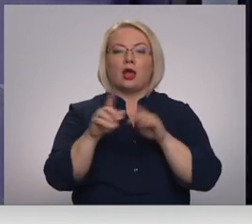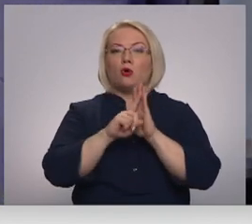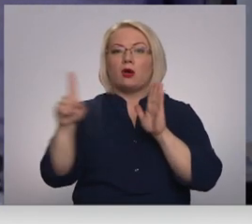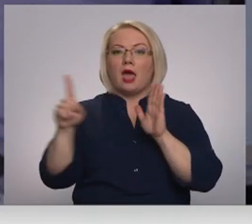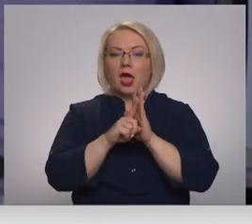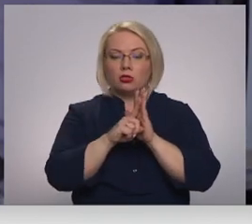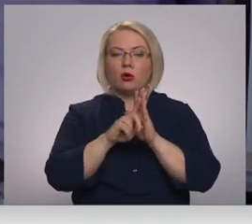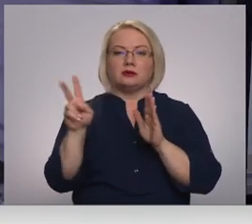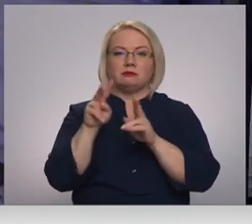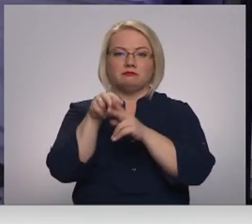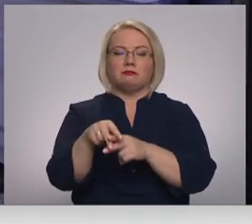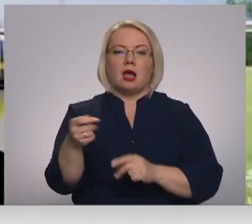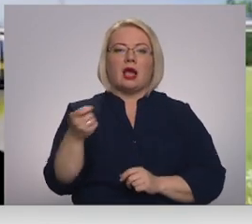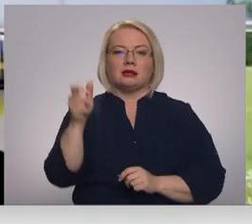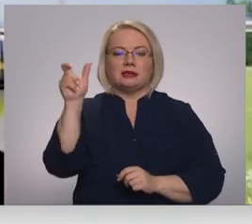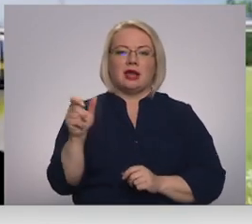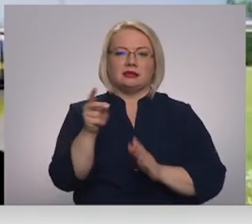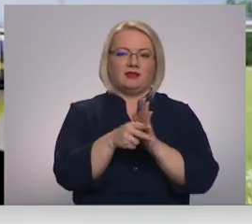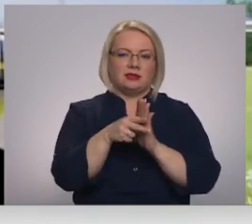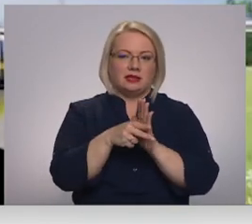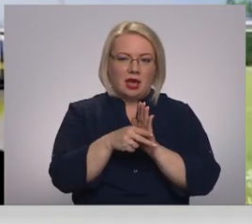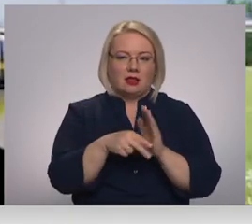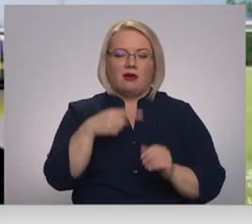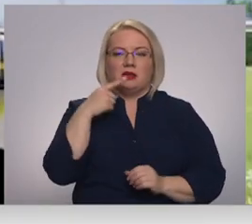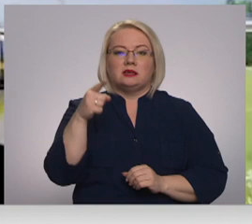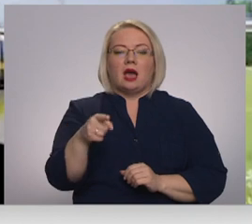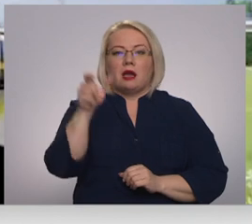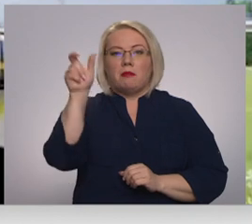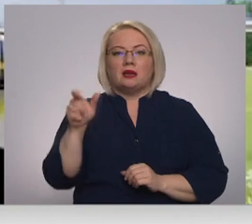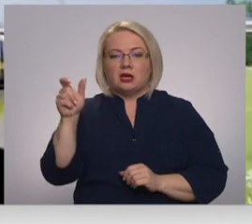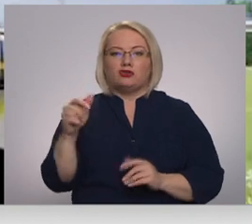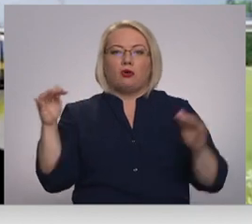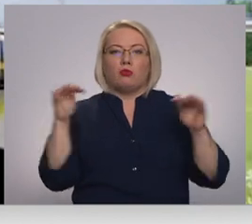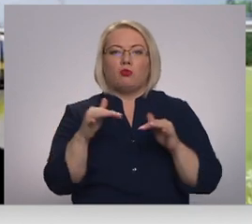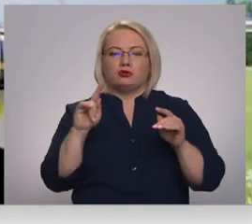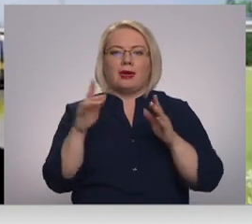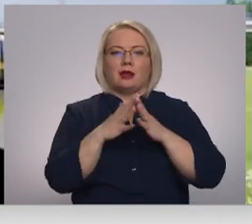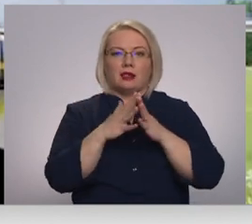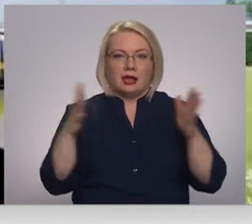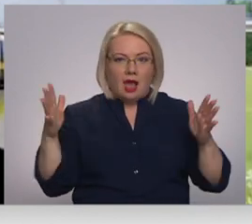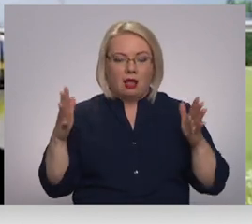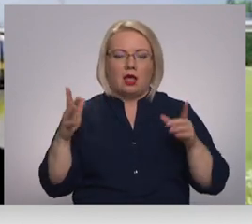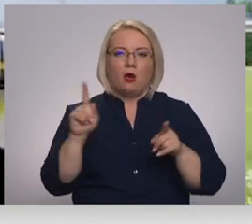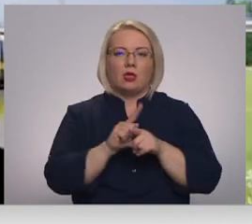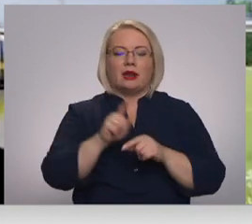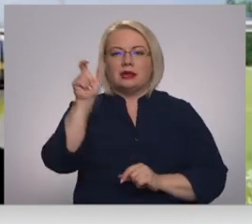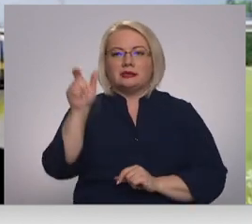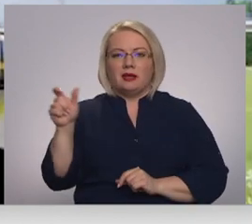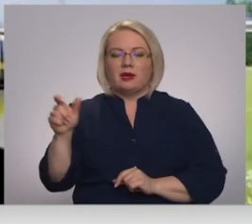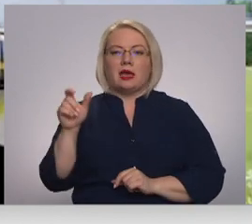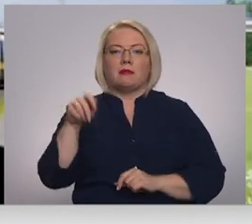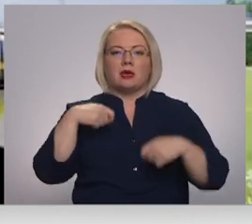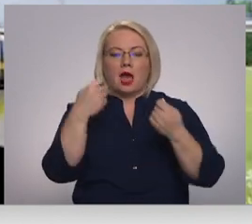uz konduktora pleciem. Pasažieri plūsmu ir diezgan ievērojama un cilvēkiem būtu jābūt šeit iespēju